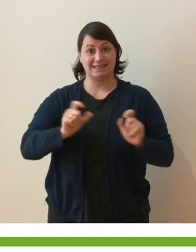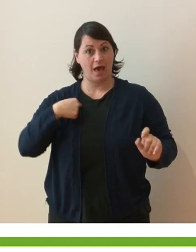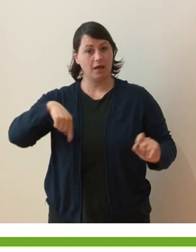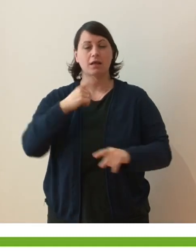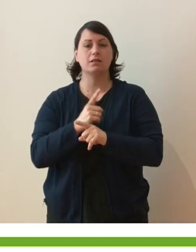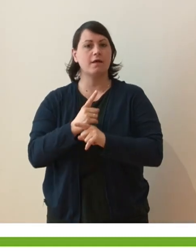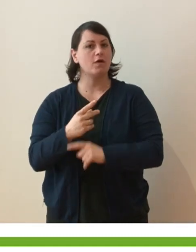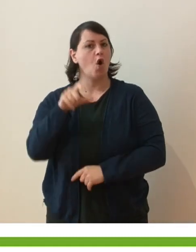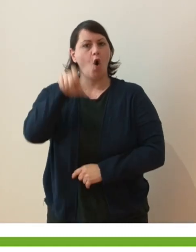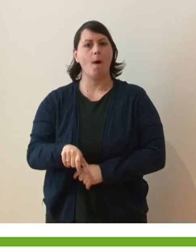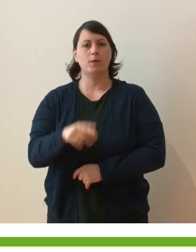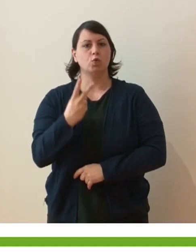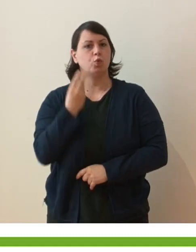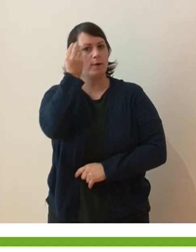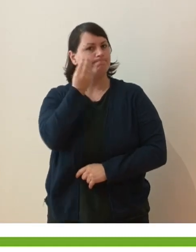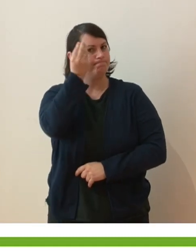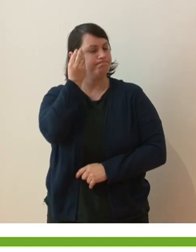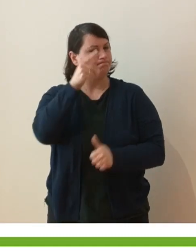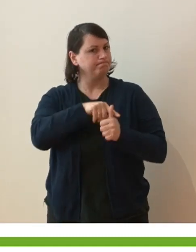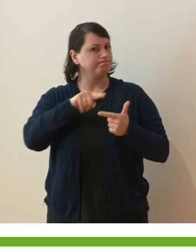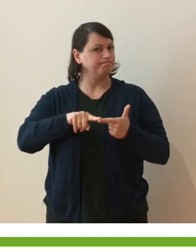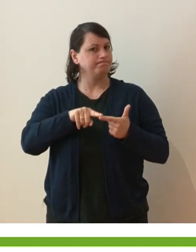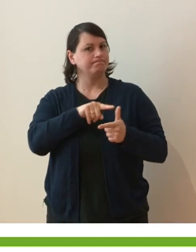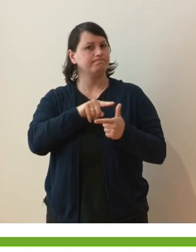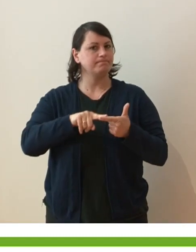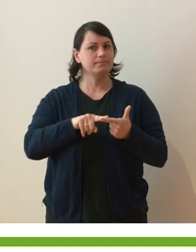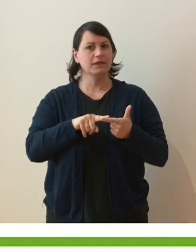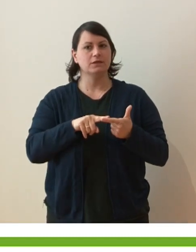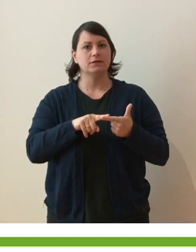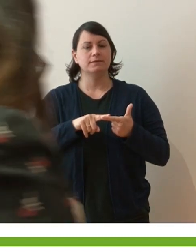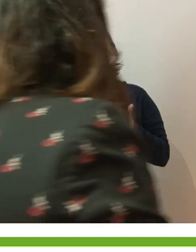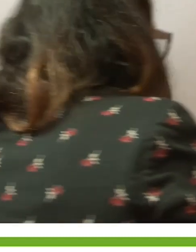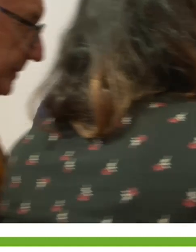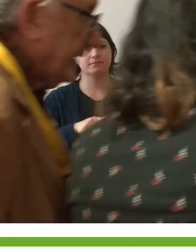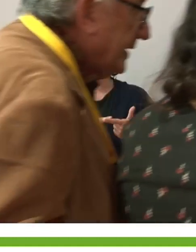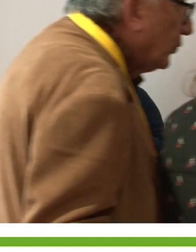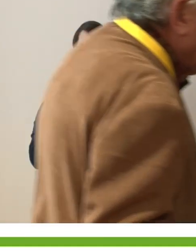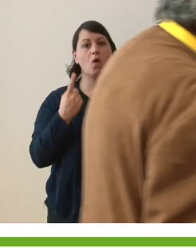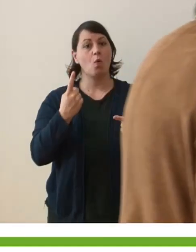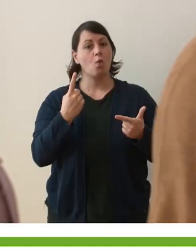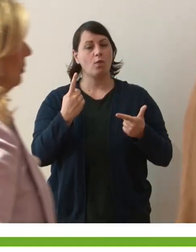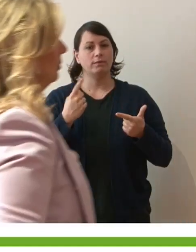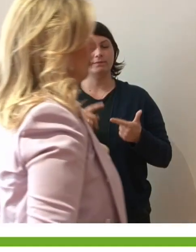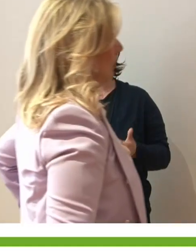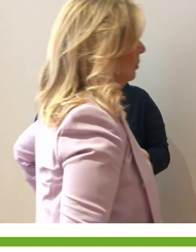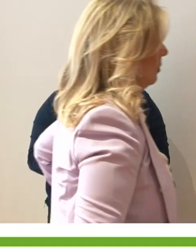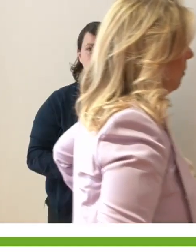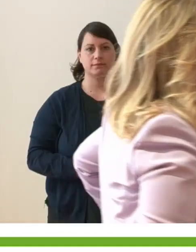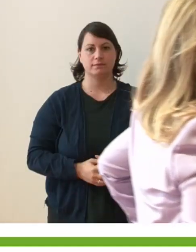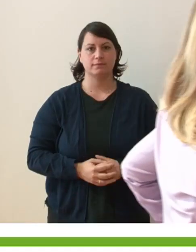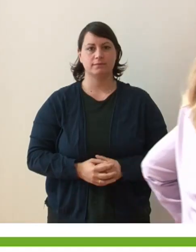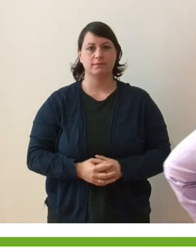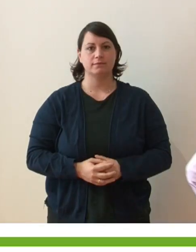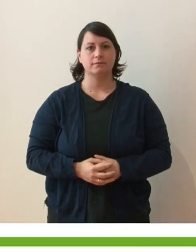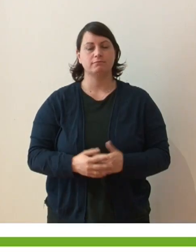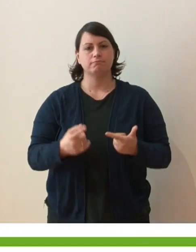domande. La prima è quella che condividiamo con tutto il terzo settore. Quando incontriamo, quando guardiamo